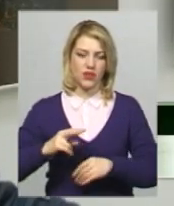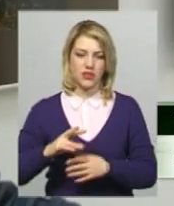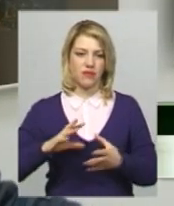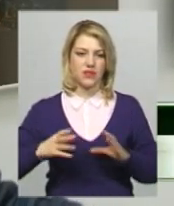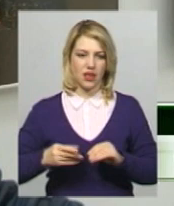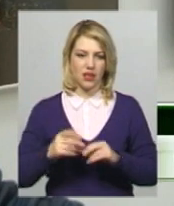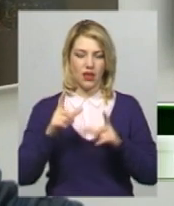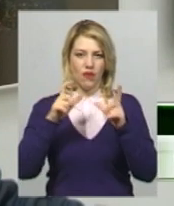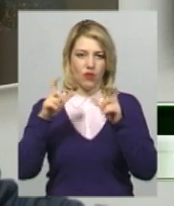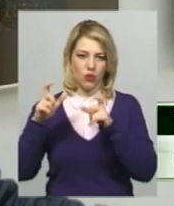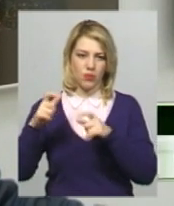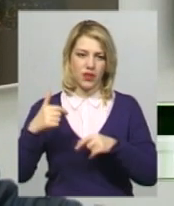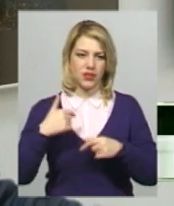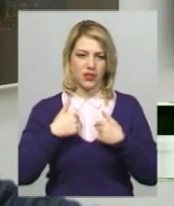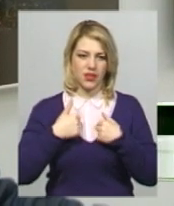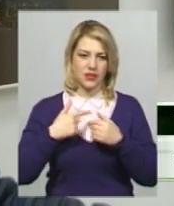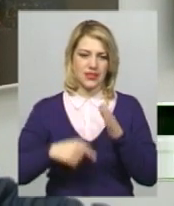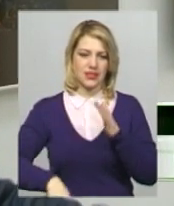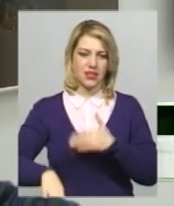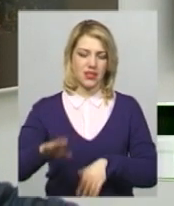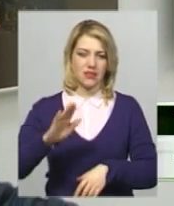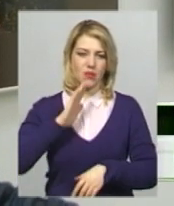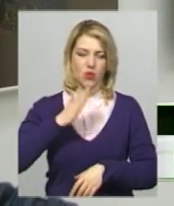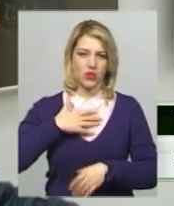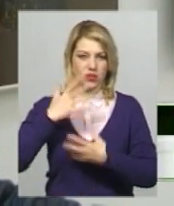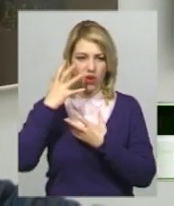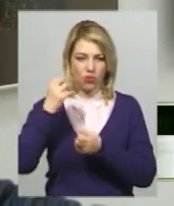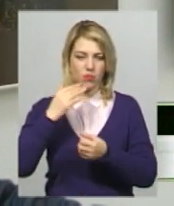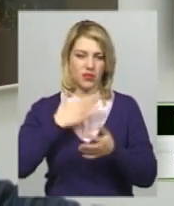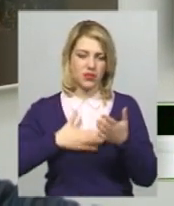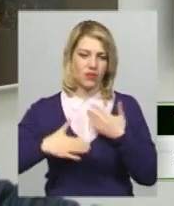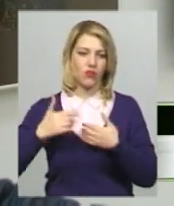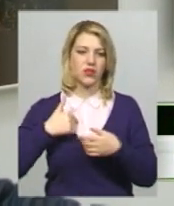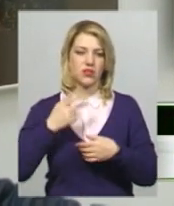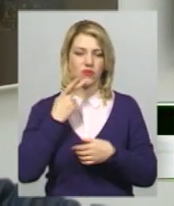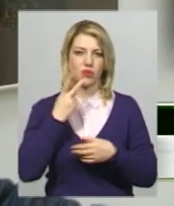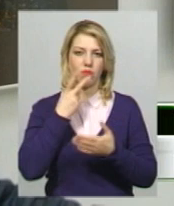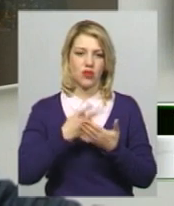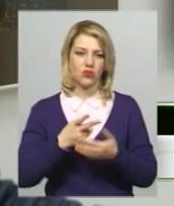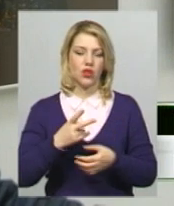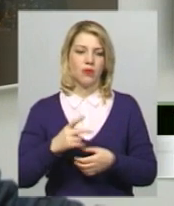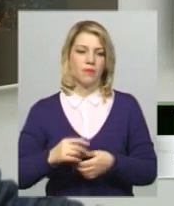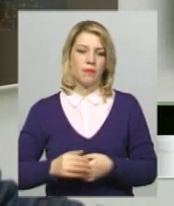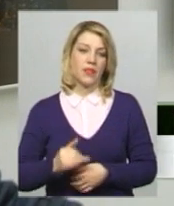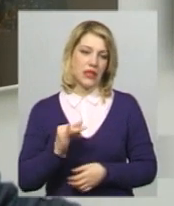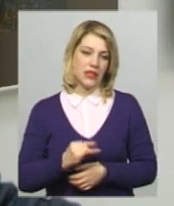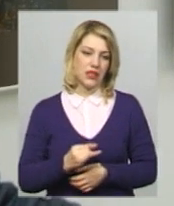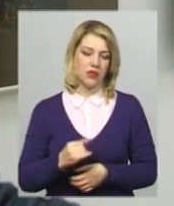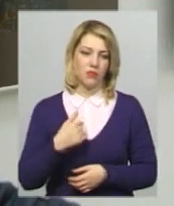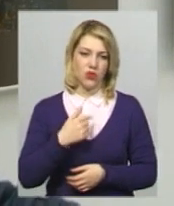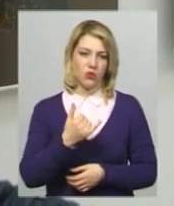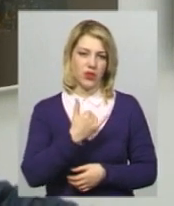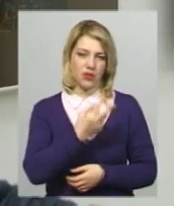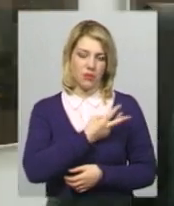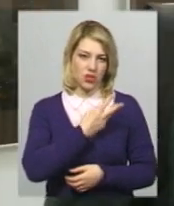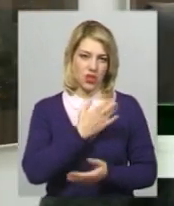Взагалі, фотоапарат і я – це з дитинства, це моє захоплення, задоволення, я завжди бачу, хоче, в мене бажання